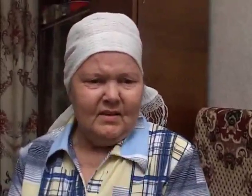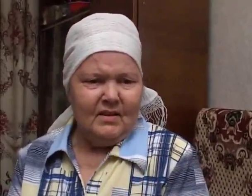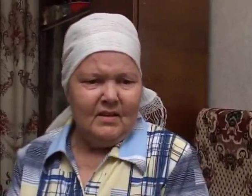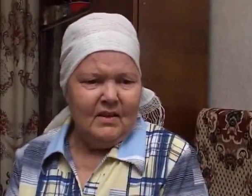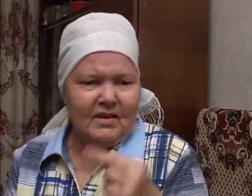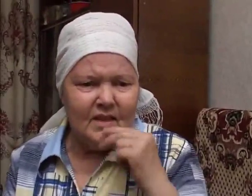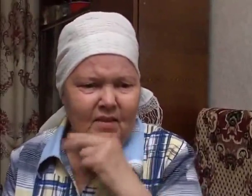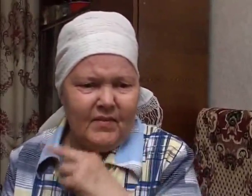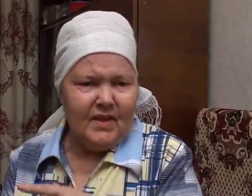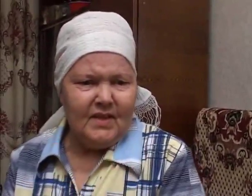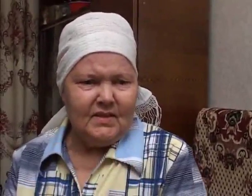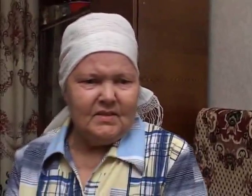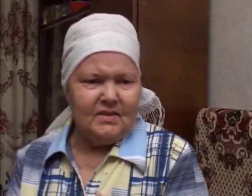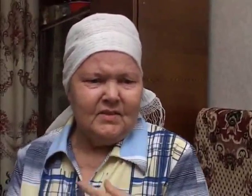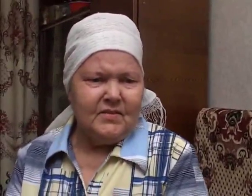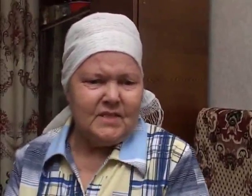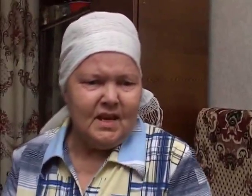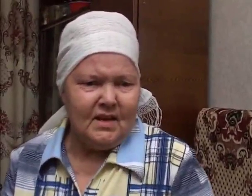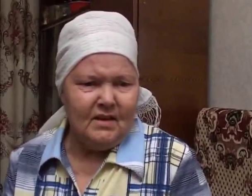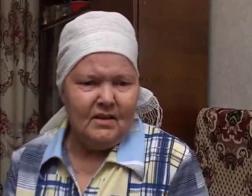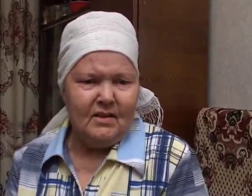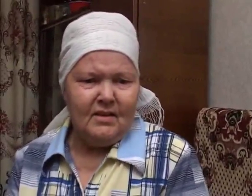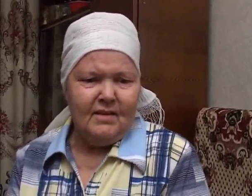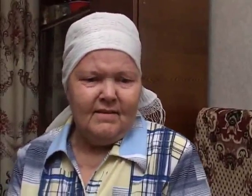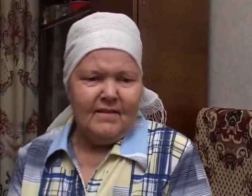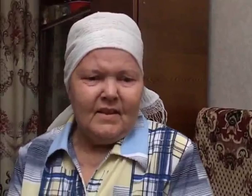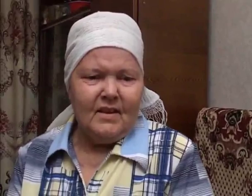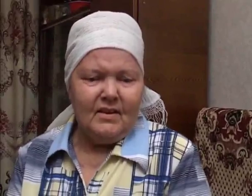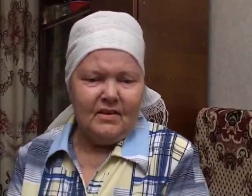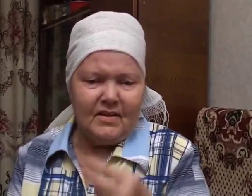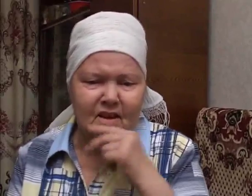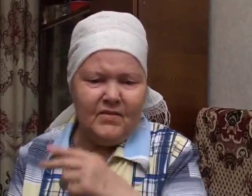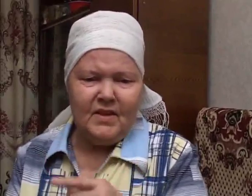Я пила, я пыталась отравиться, всякое было.